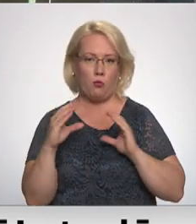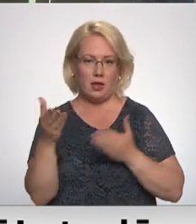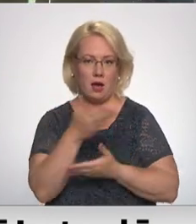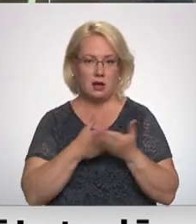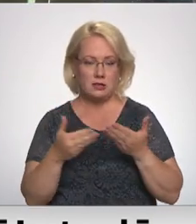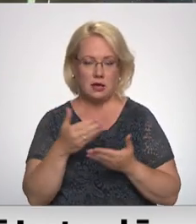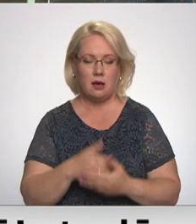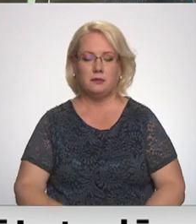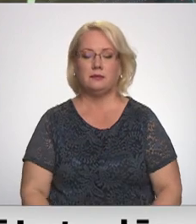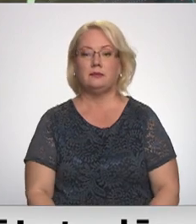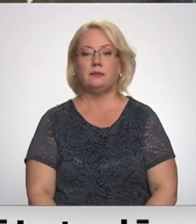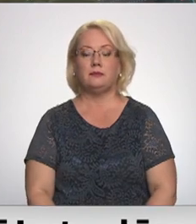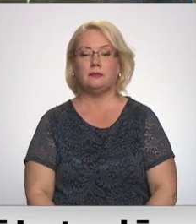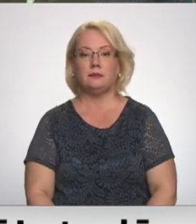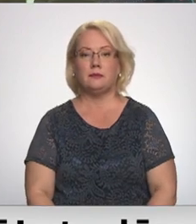Tenis Bikovskis, Vītzemes Televīzija